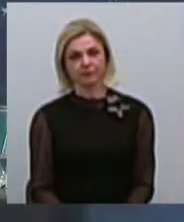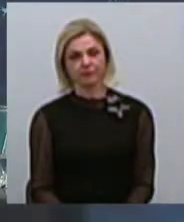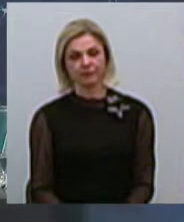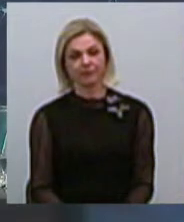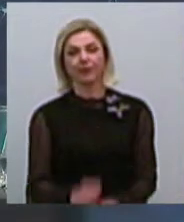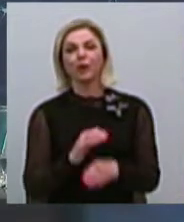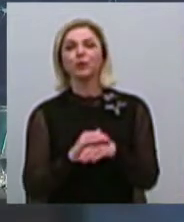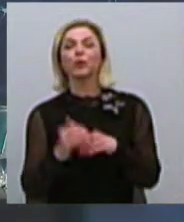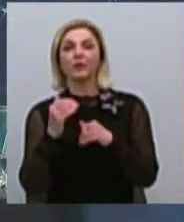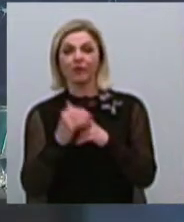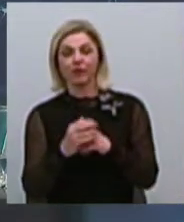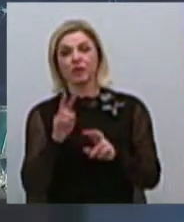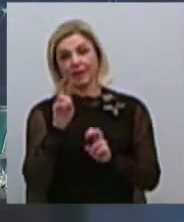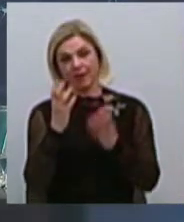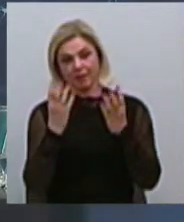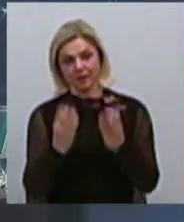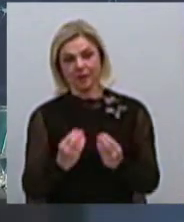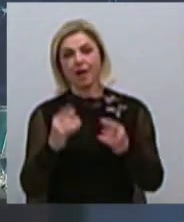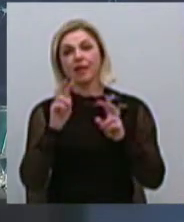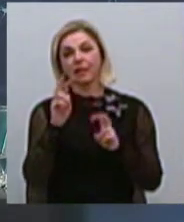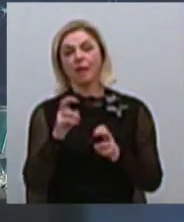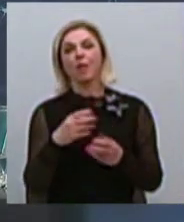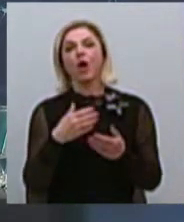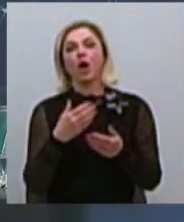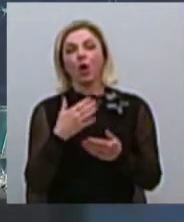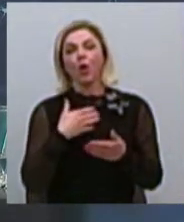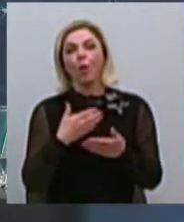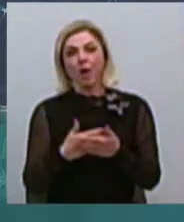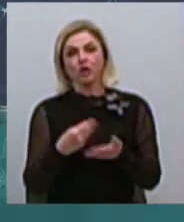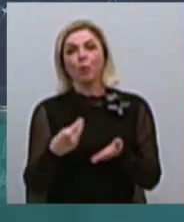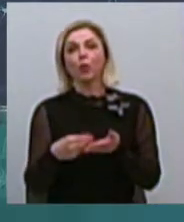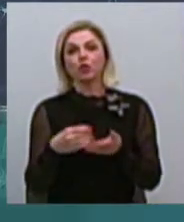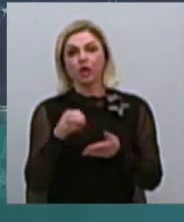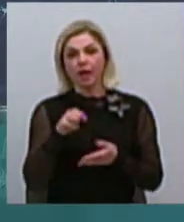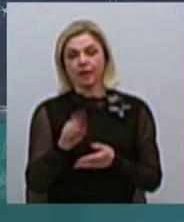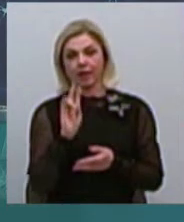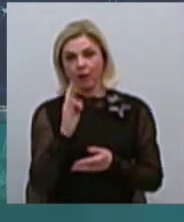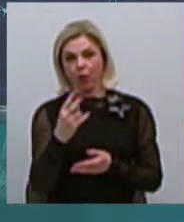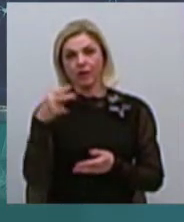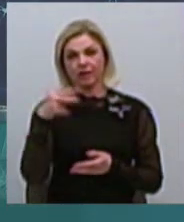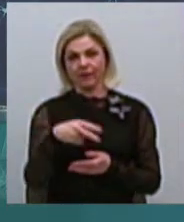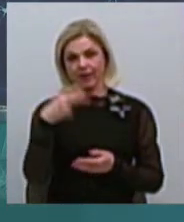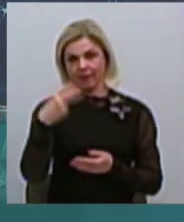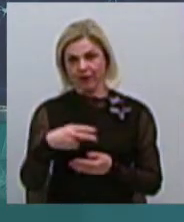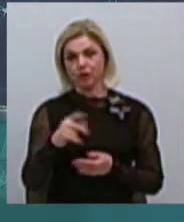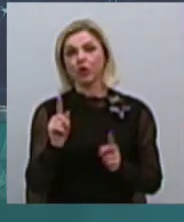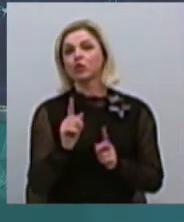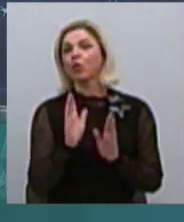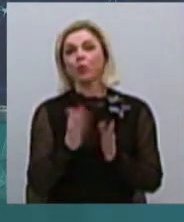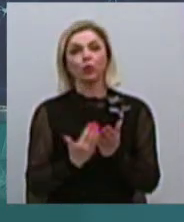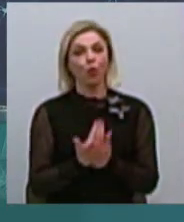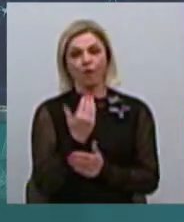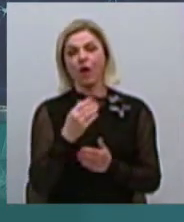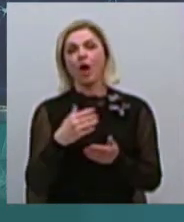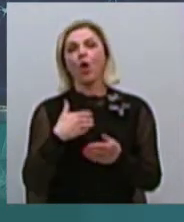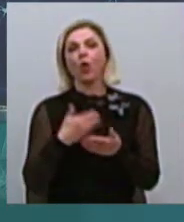Добрий вечір, це тема дня, а тема нашого ефіру – громадський бюджет міста Миколаєві 2020. Що нового в громадському бюджеті